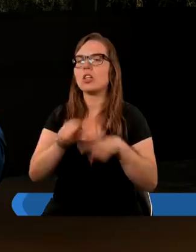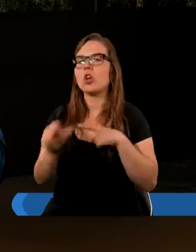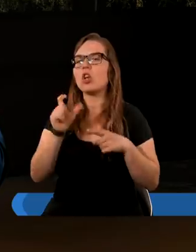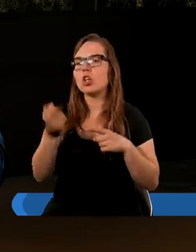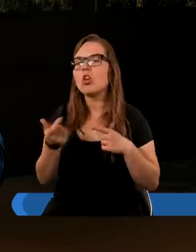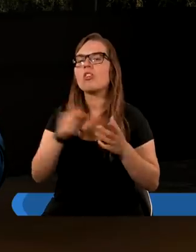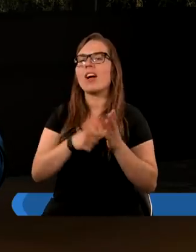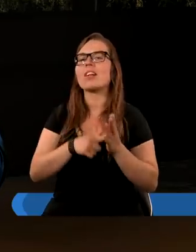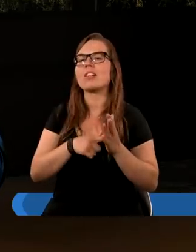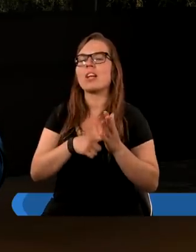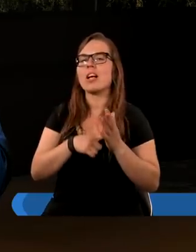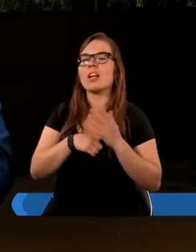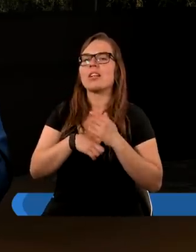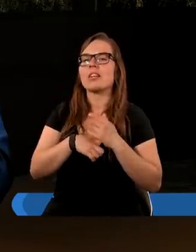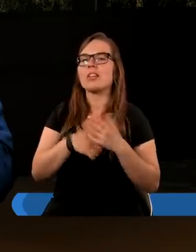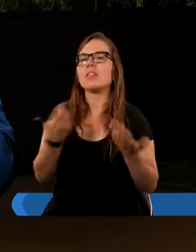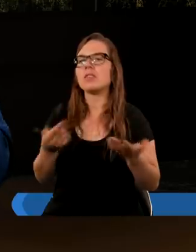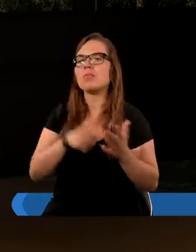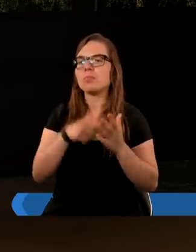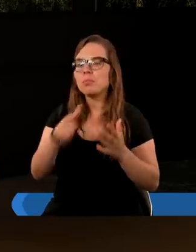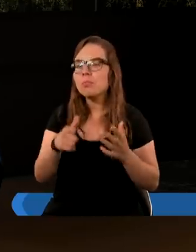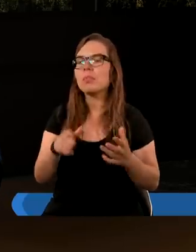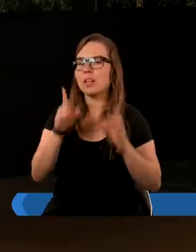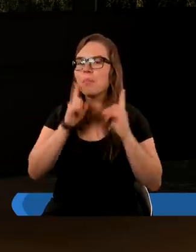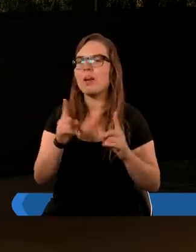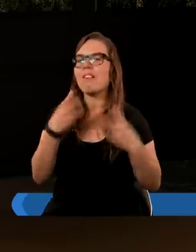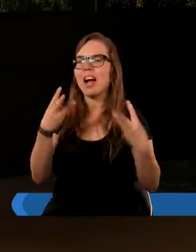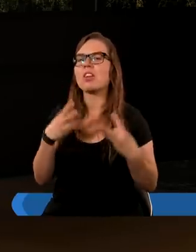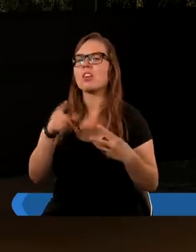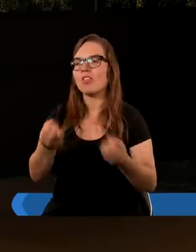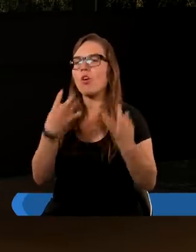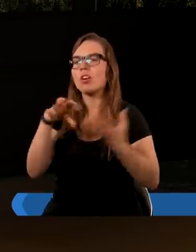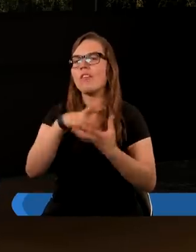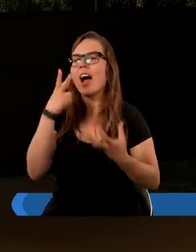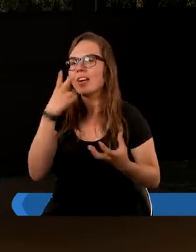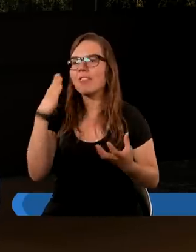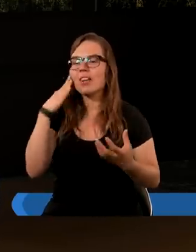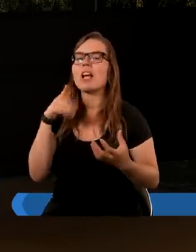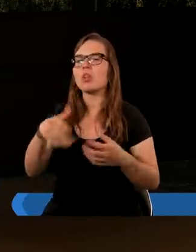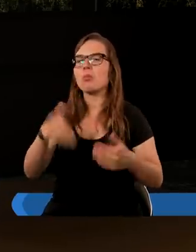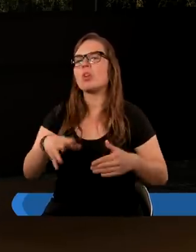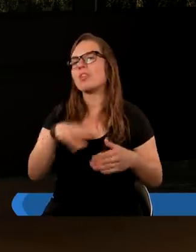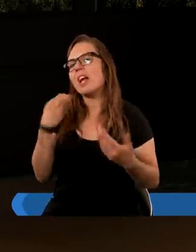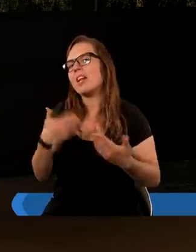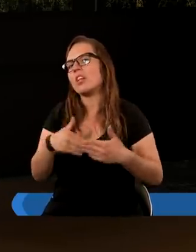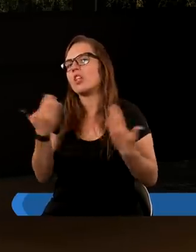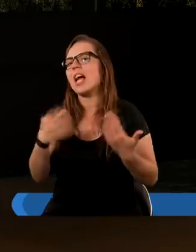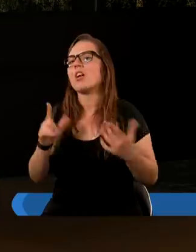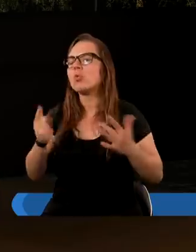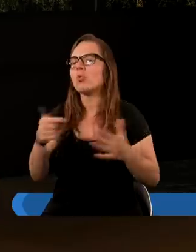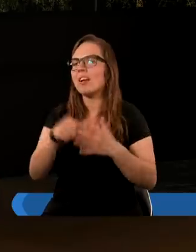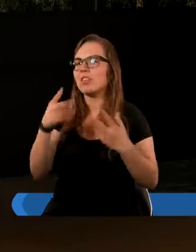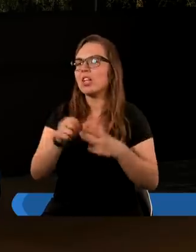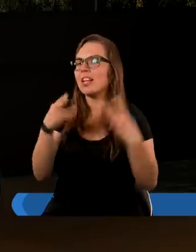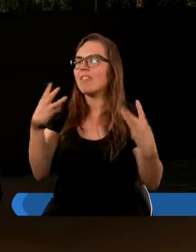ktoś jest no właśnie kreacjonistą, czyli wierzył w stworzeniu świata, to nie może święcić dzień siódmy, czyli